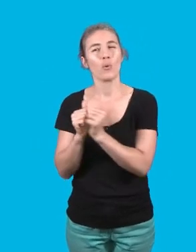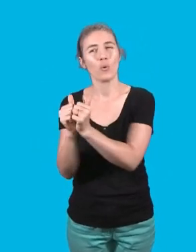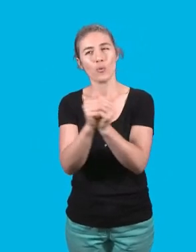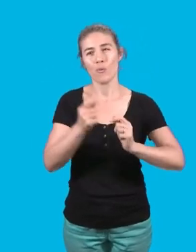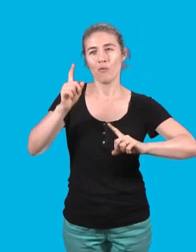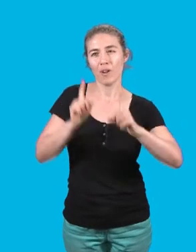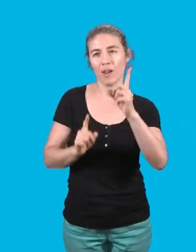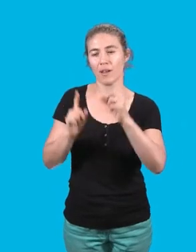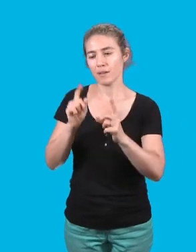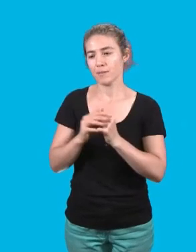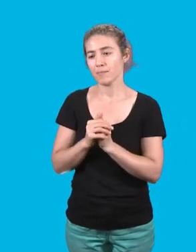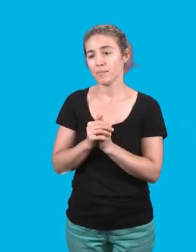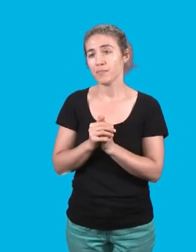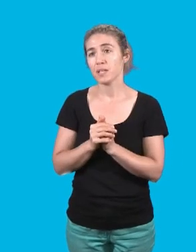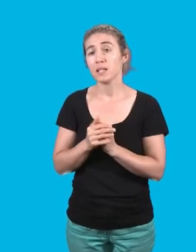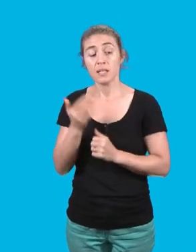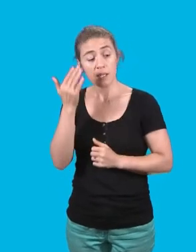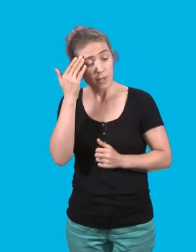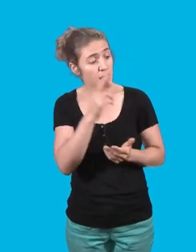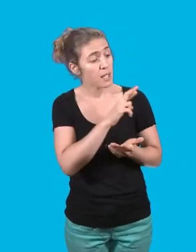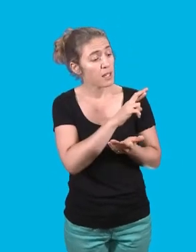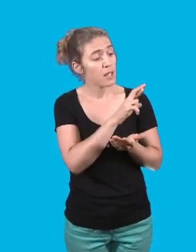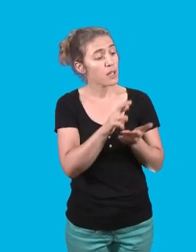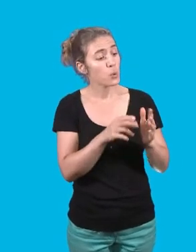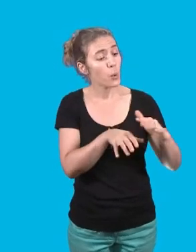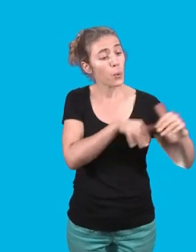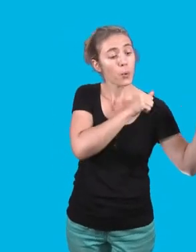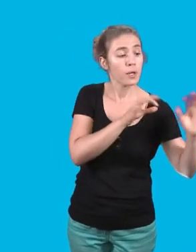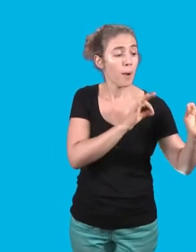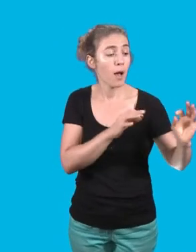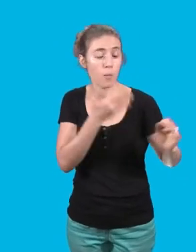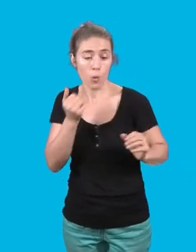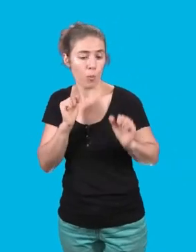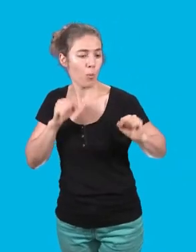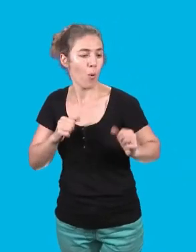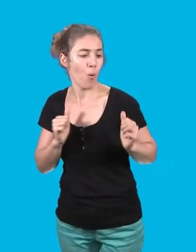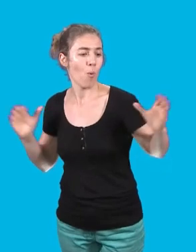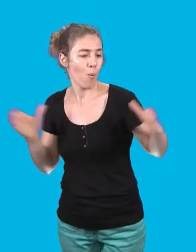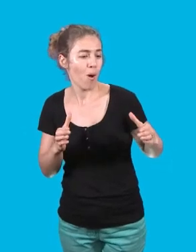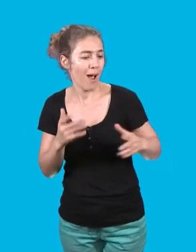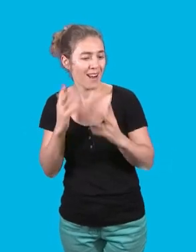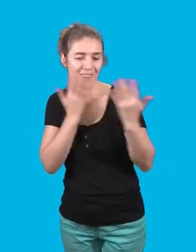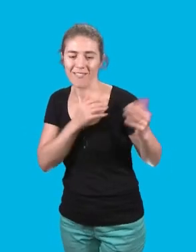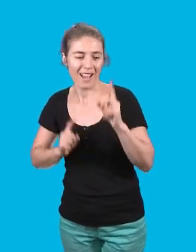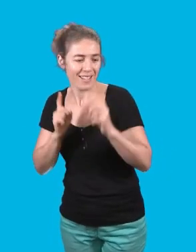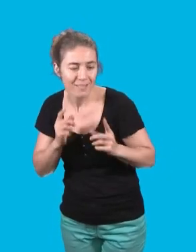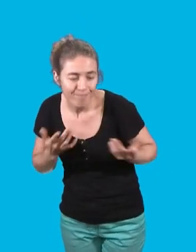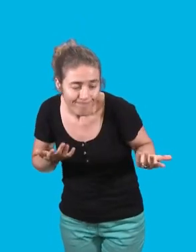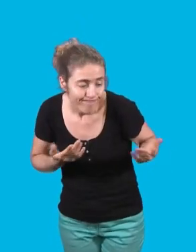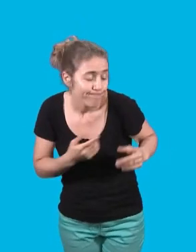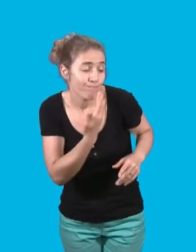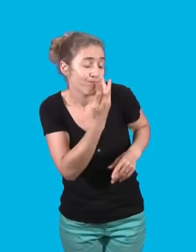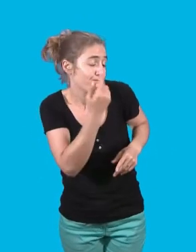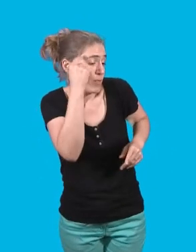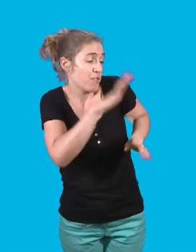fait tous ensemble si la région n'avait pas décidé de se décrocher de l'événement. Mais ça la regarde. Nous, on était heureux de fêter cet anniversaire. Et j'aimerais bien qu'on